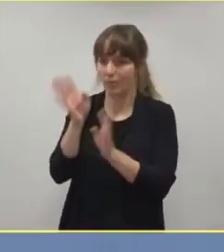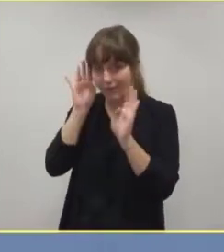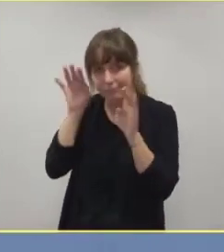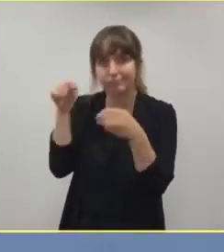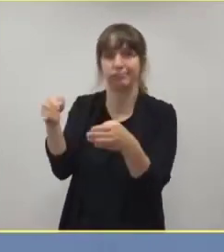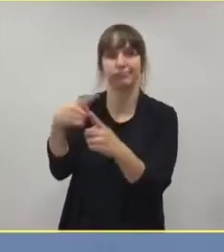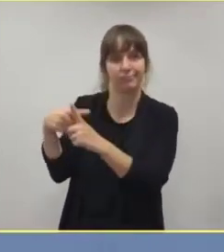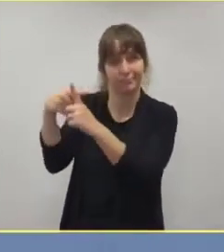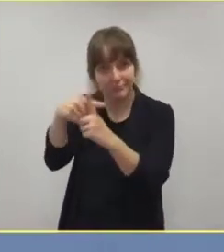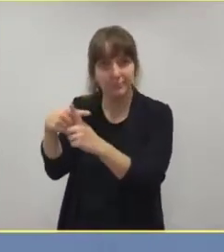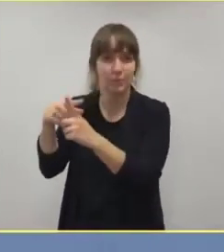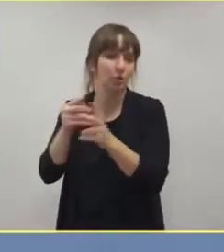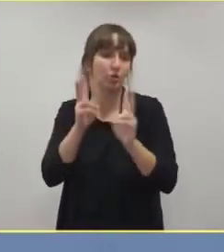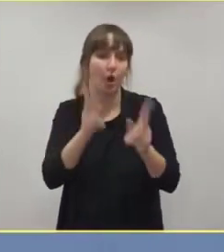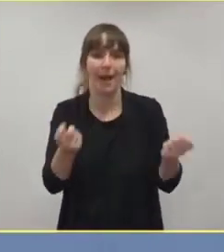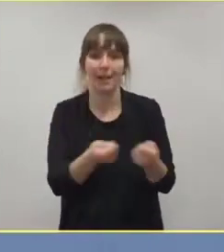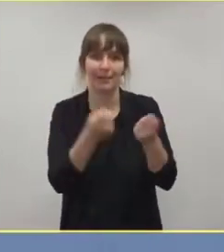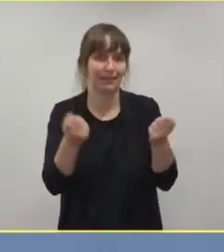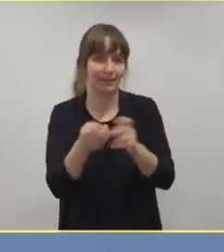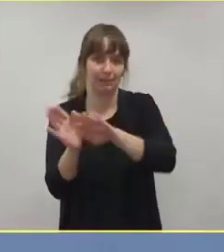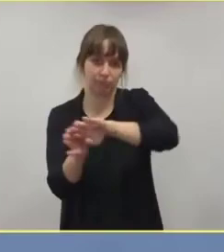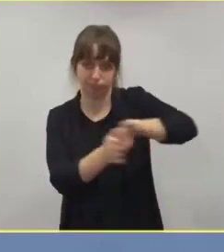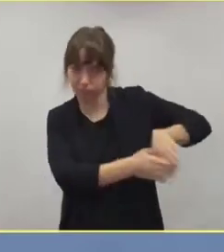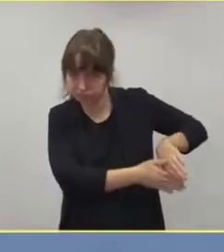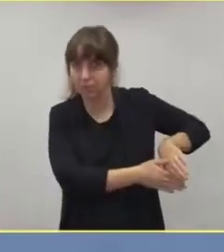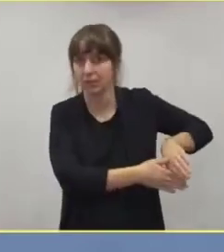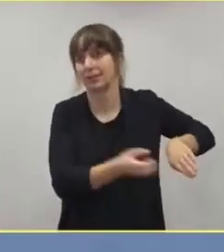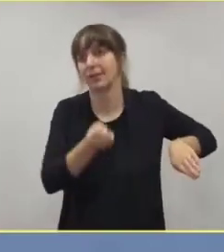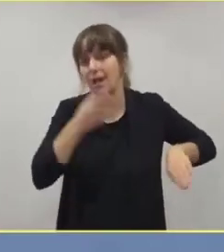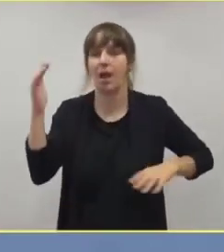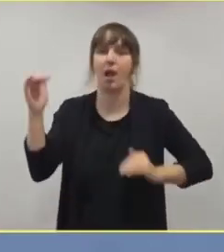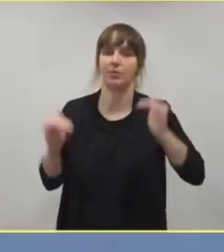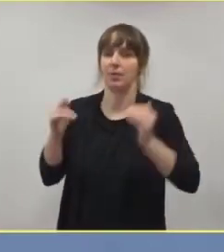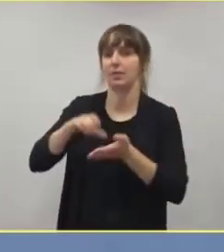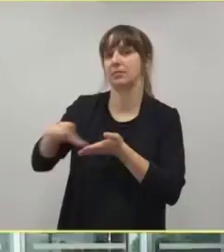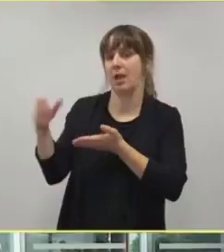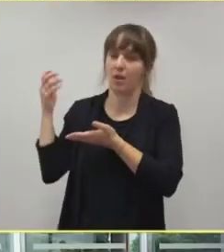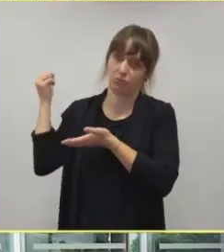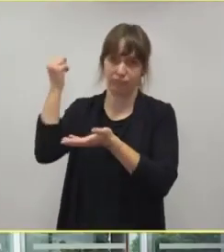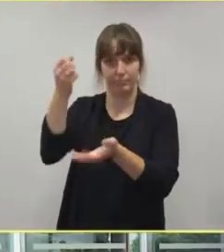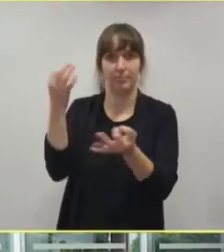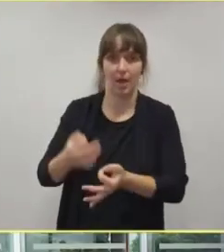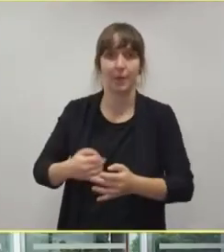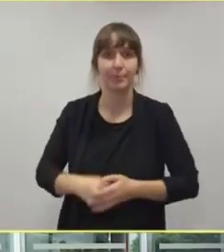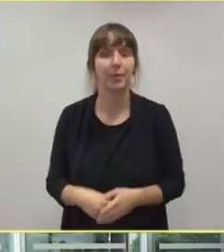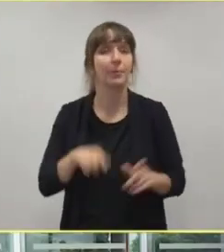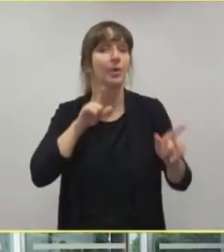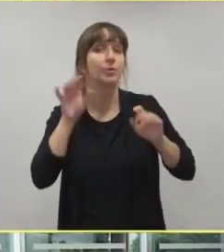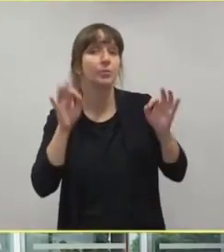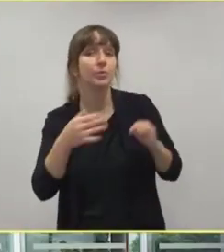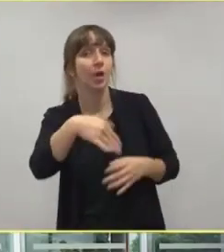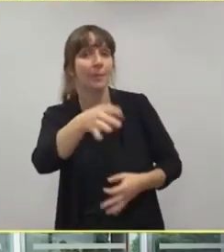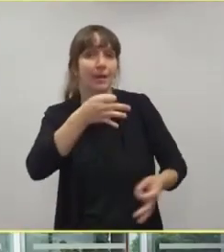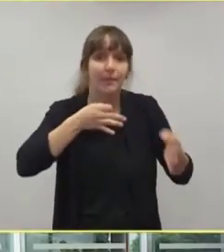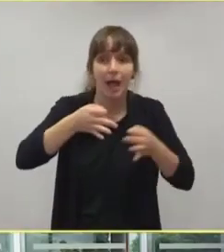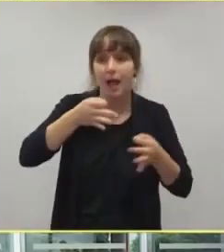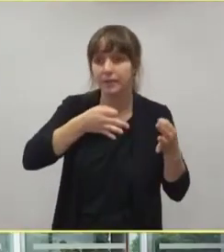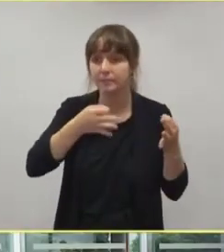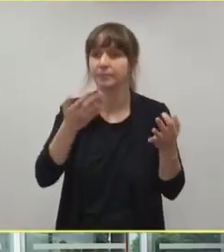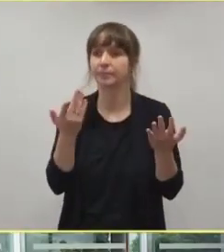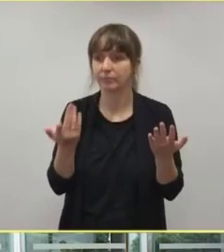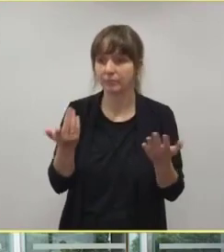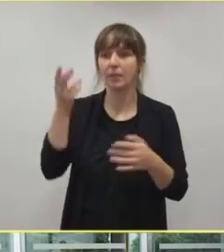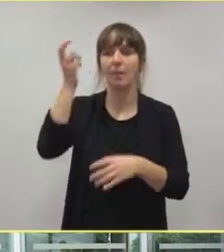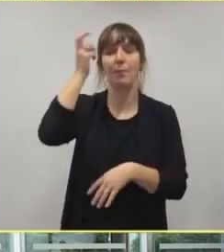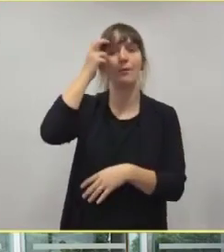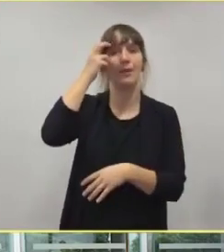Regelbetrieb aussteigen, dass die natürlich die Kompensation dann erhalten. Gibt es noch weitere Fragen? Wobei die Erfahrung aus der ersten